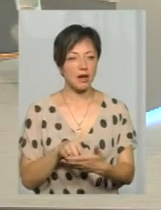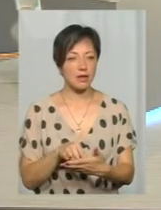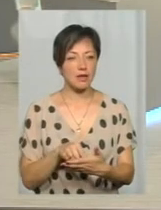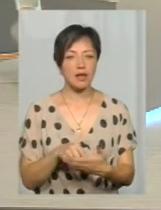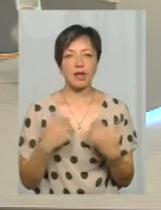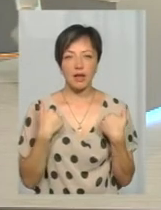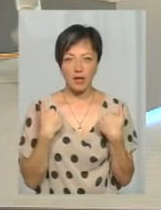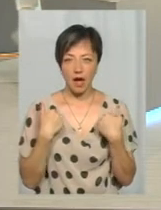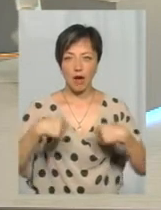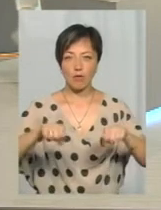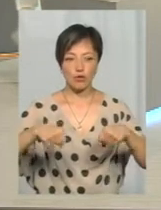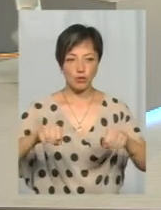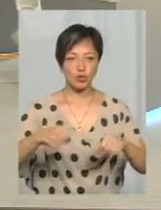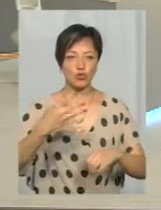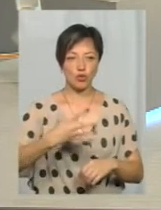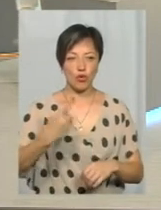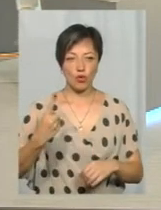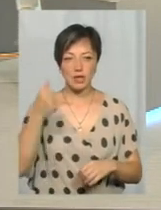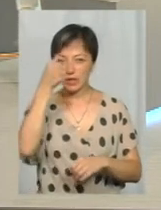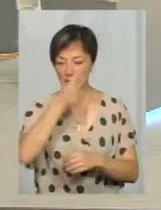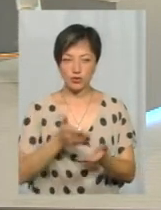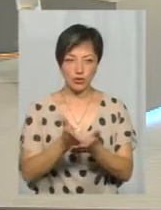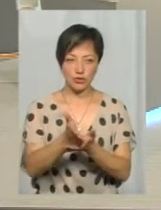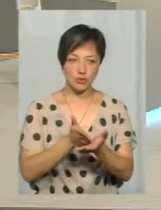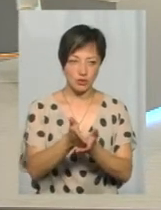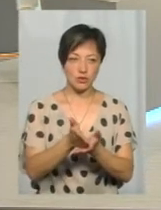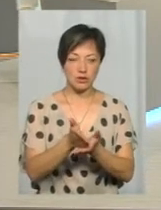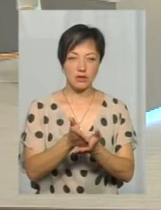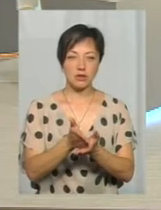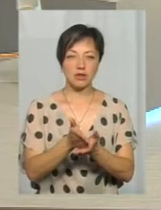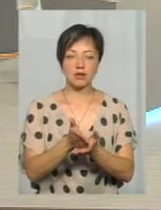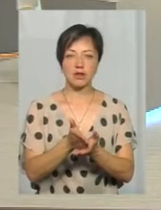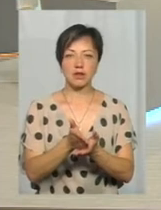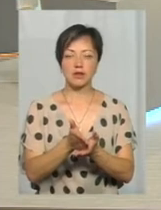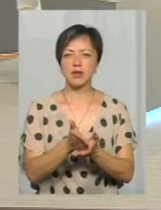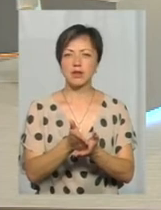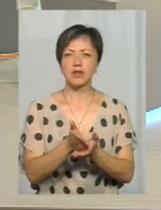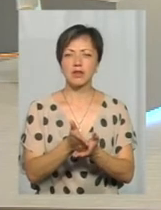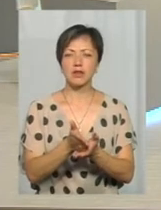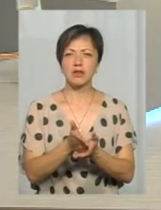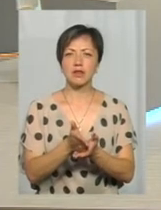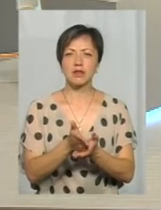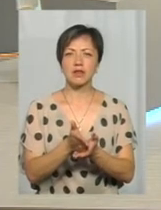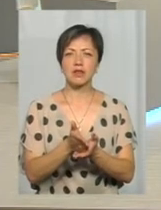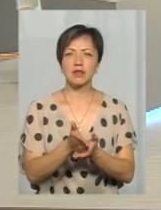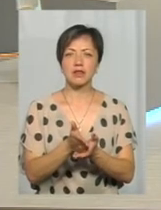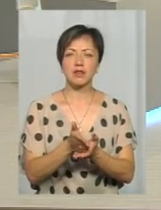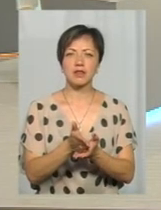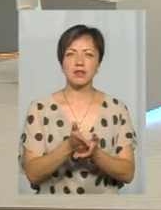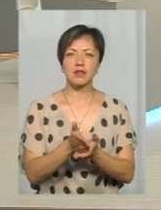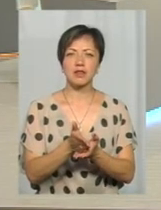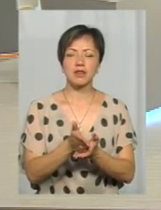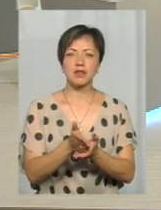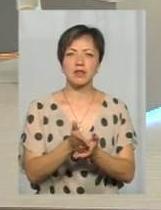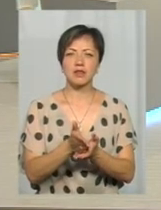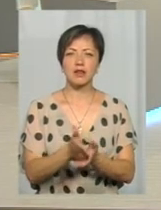Я їжу на мотоциклі 41 гривень, був тих осмотер, а не ж цей техпаспорт, битий штаб, поїшовте ОХ.